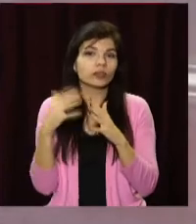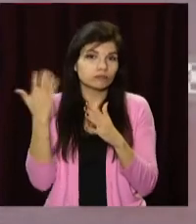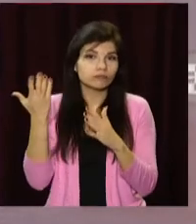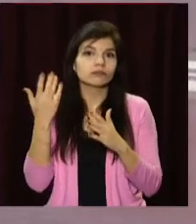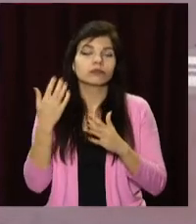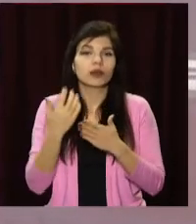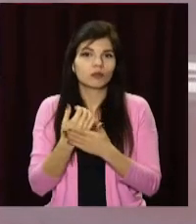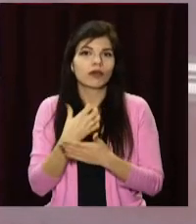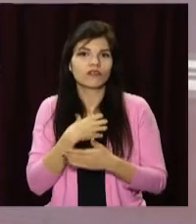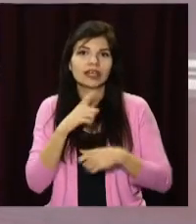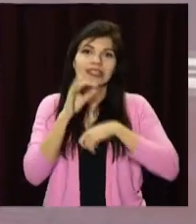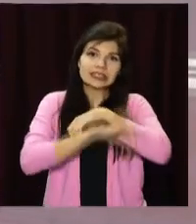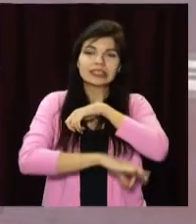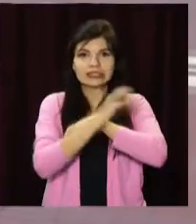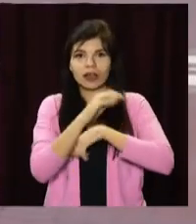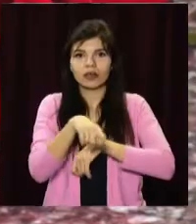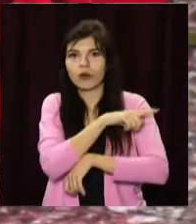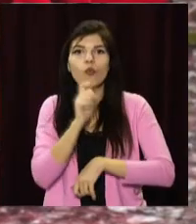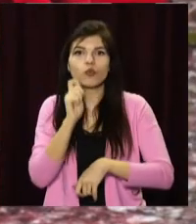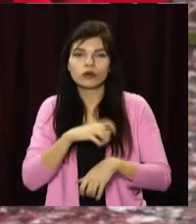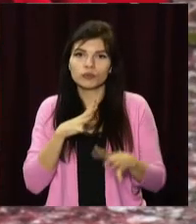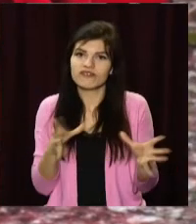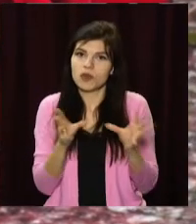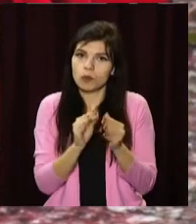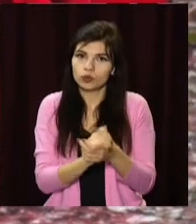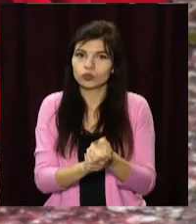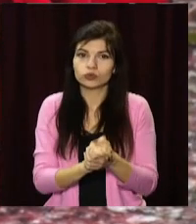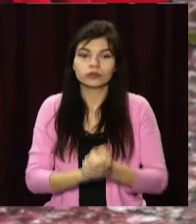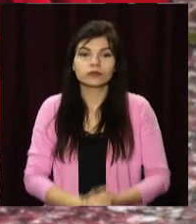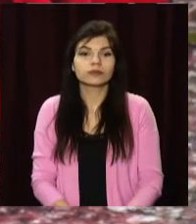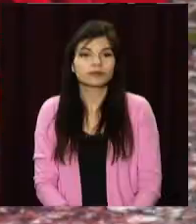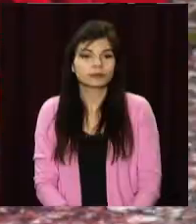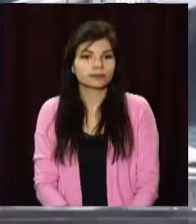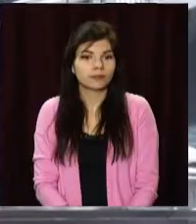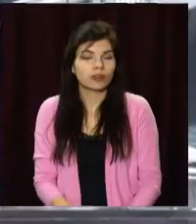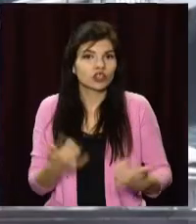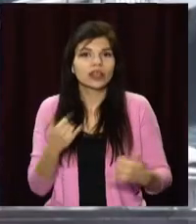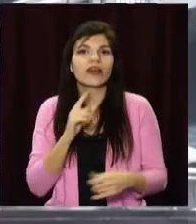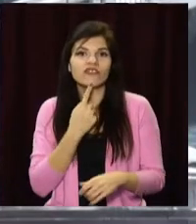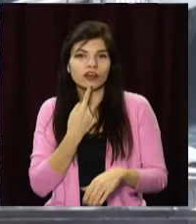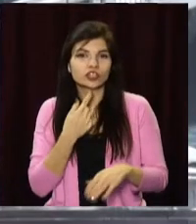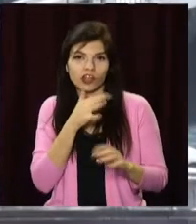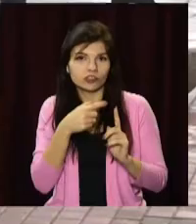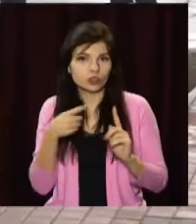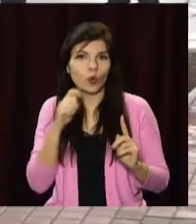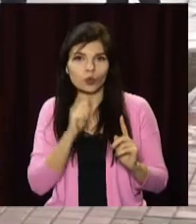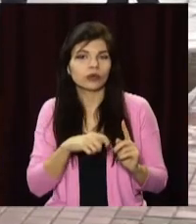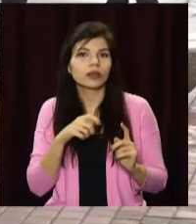та зауважили, що нині, під час російсько-української війни, як ніколи важливо, аби Схід і Захід України були разом.